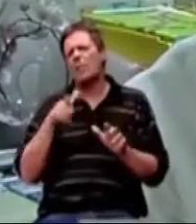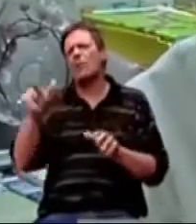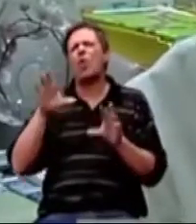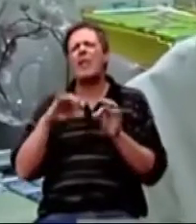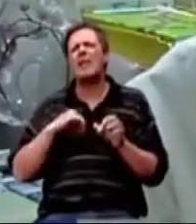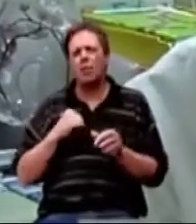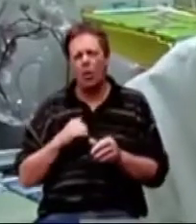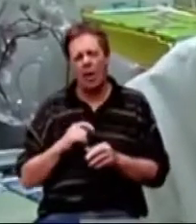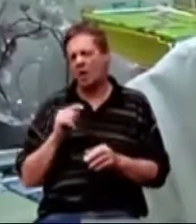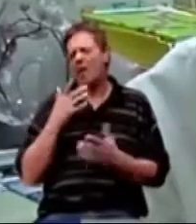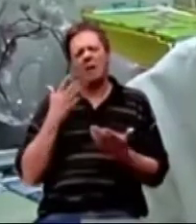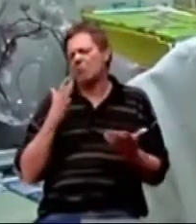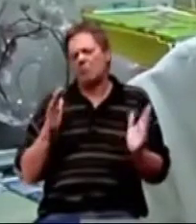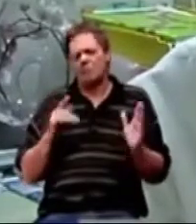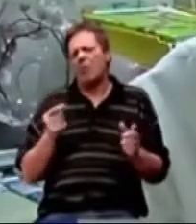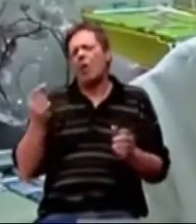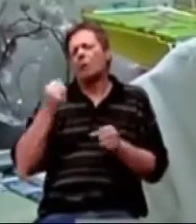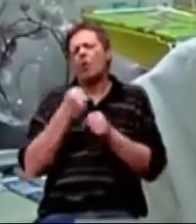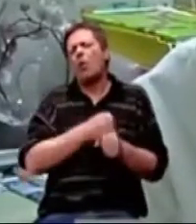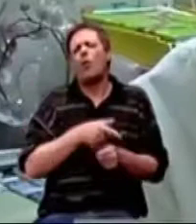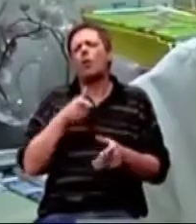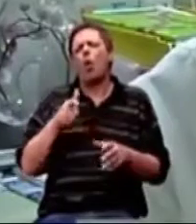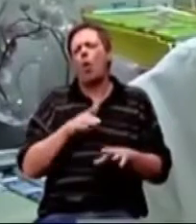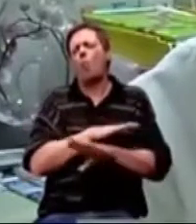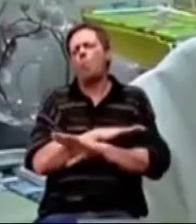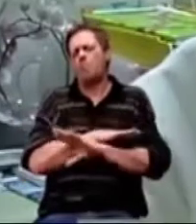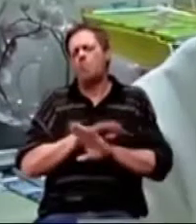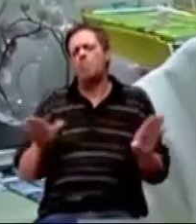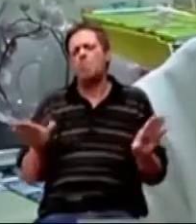neupitno, dakle, dovodi do ono što bi se rekla potpunog